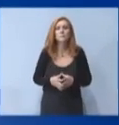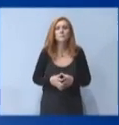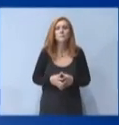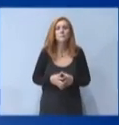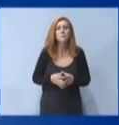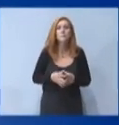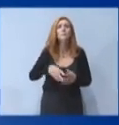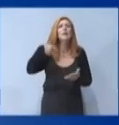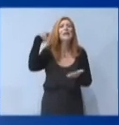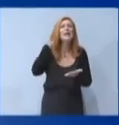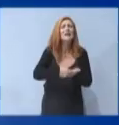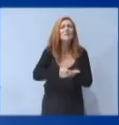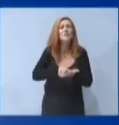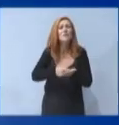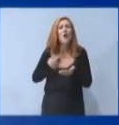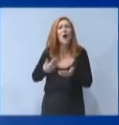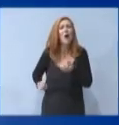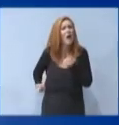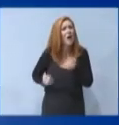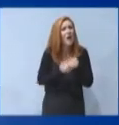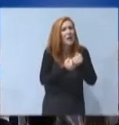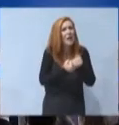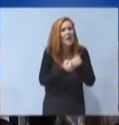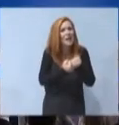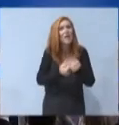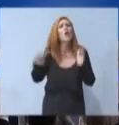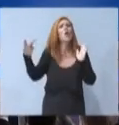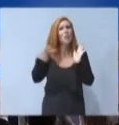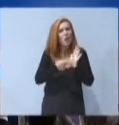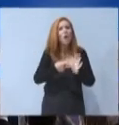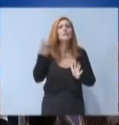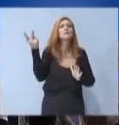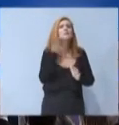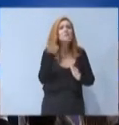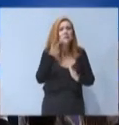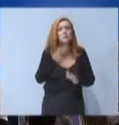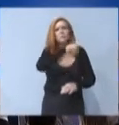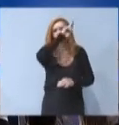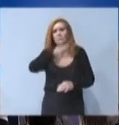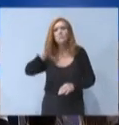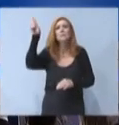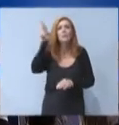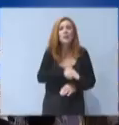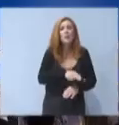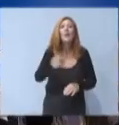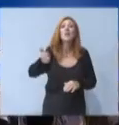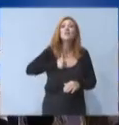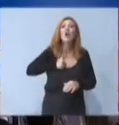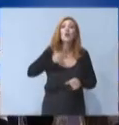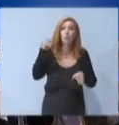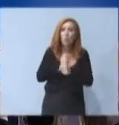εισφορά αλληλεγγύης θα ισχύσει και το 2022 για όλους τους εργαζόμενους στον ιδιωτικό τομέα.